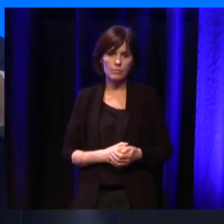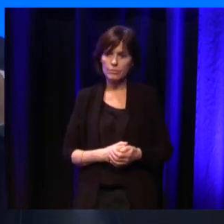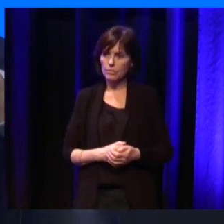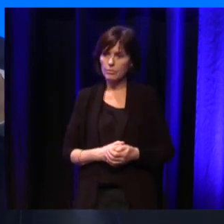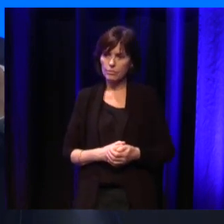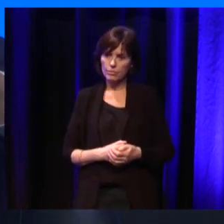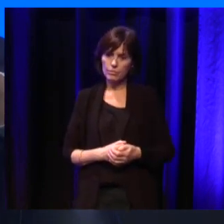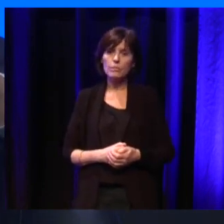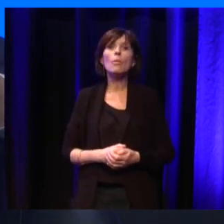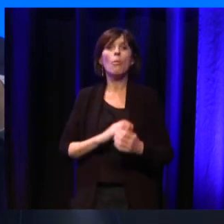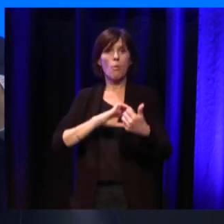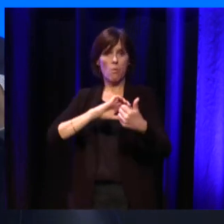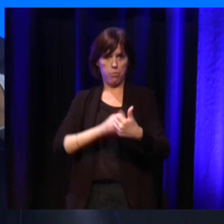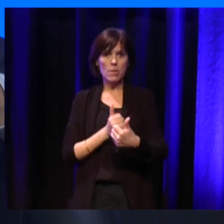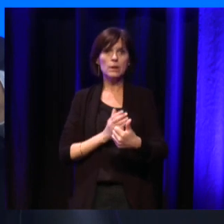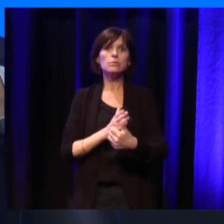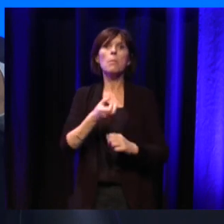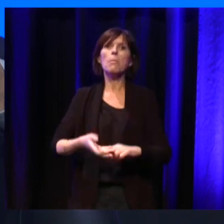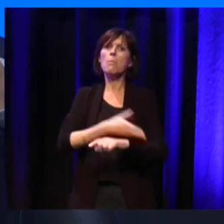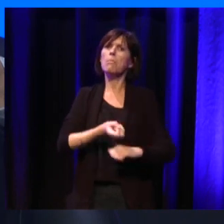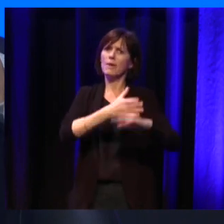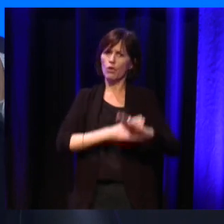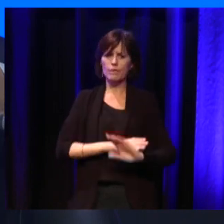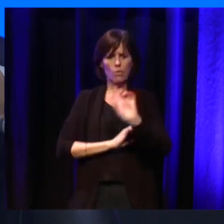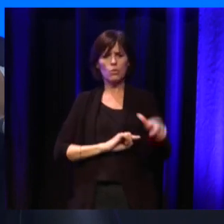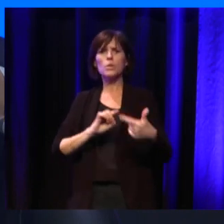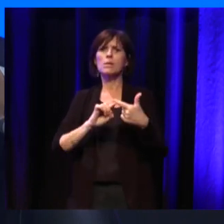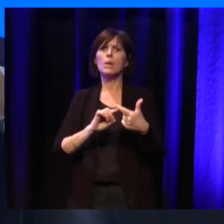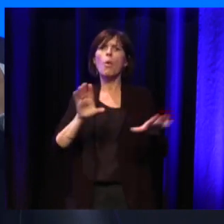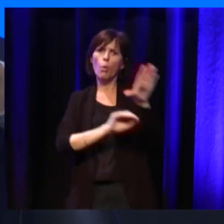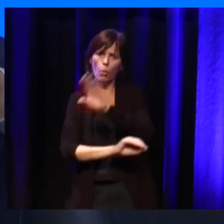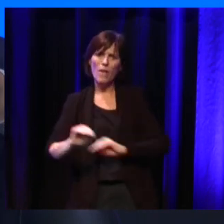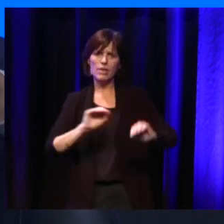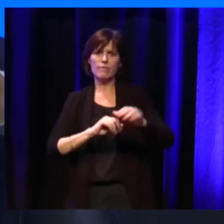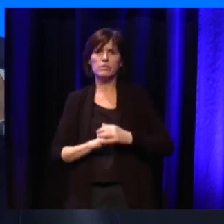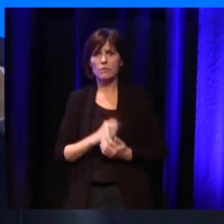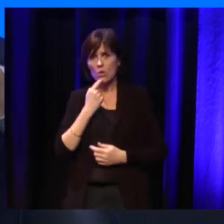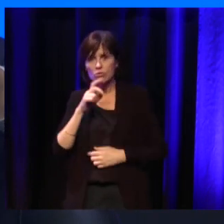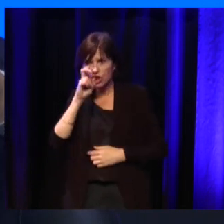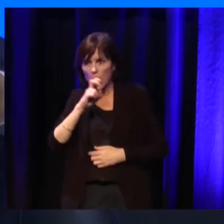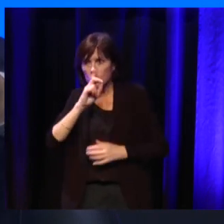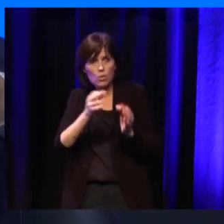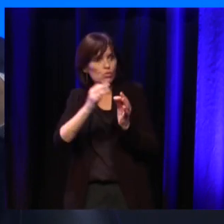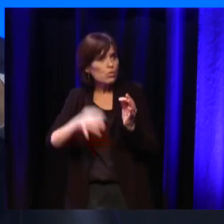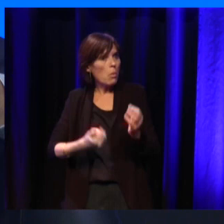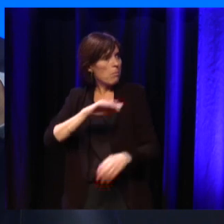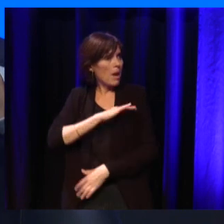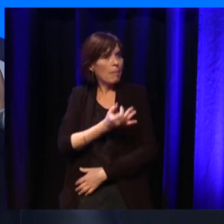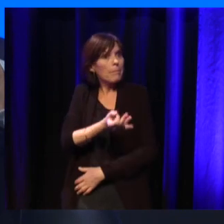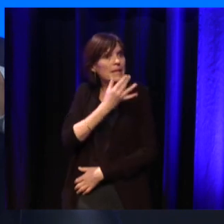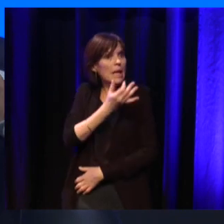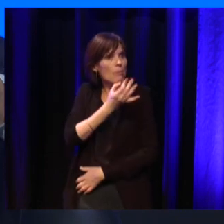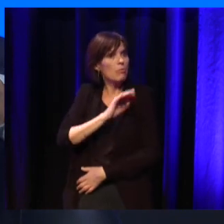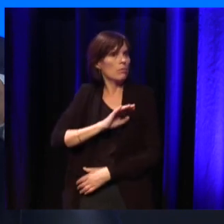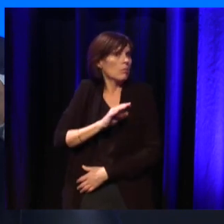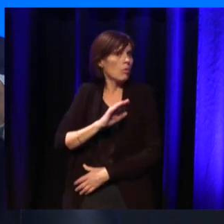côté curatif,'est-à-dire que il y a la recherche de solutions médicamenteuses. C'est ce qui est le plus connu. Il y